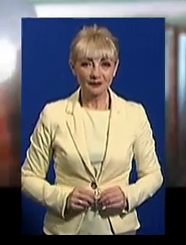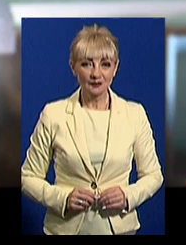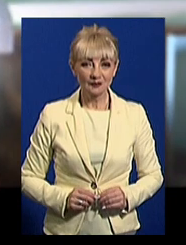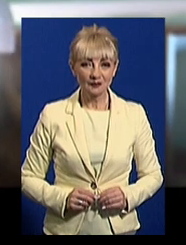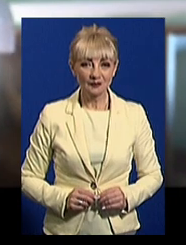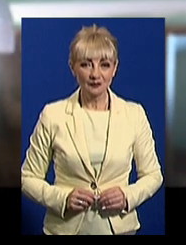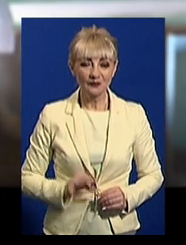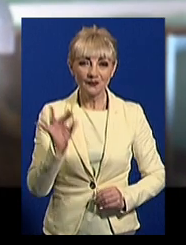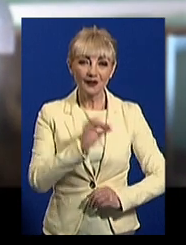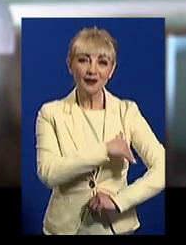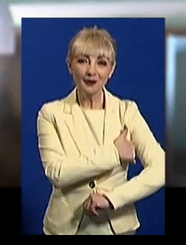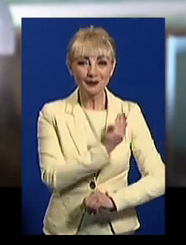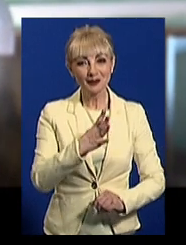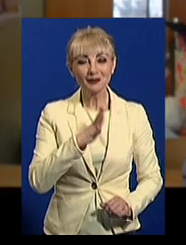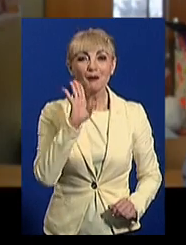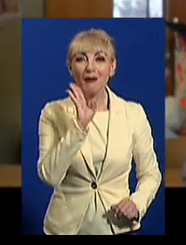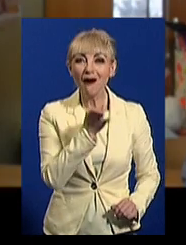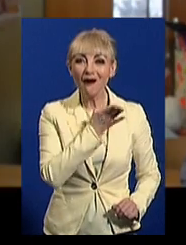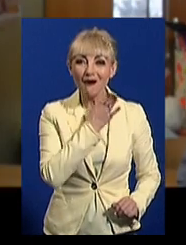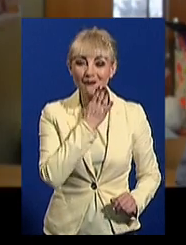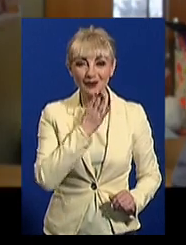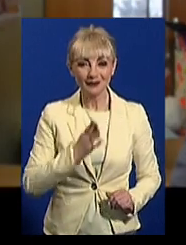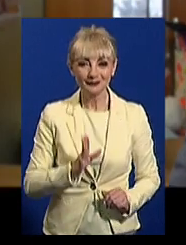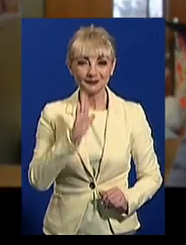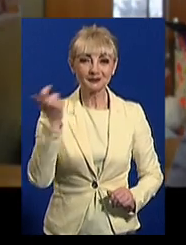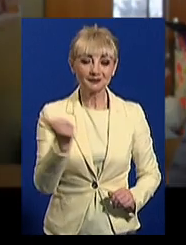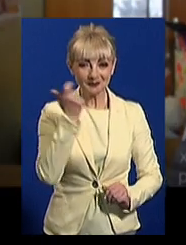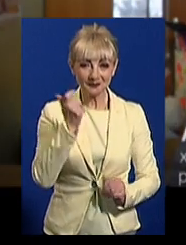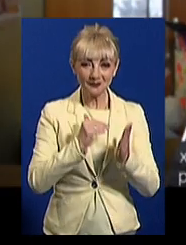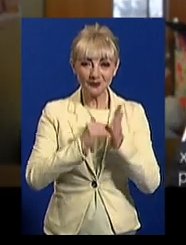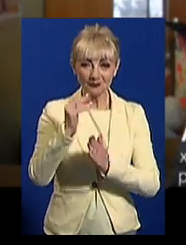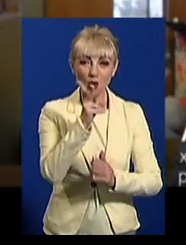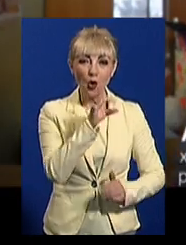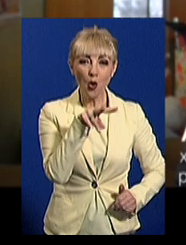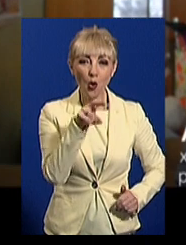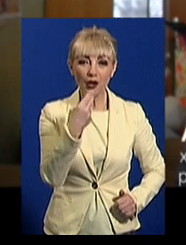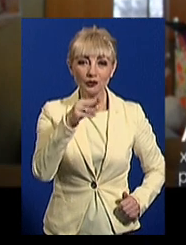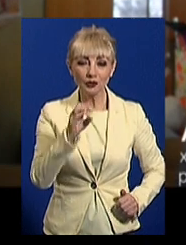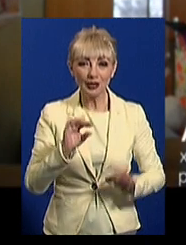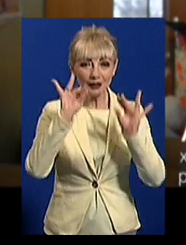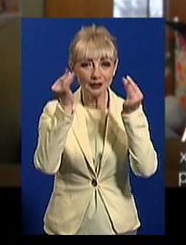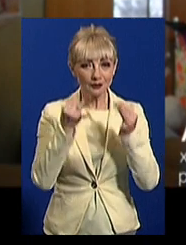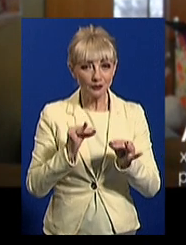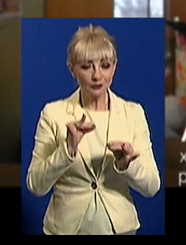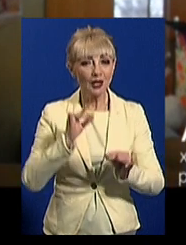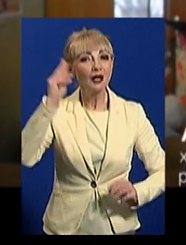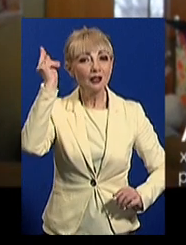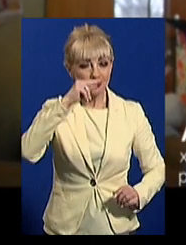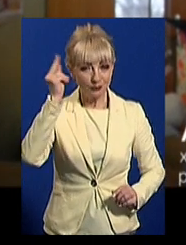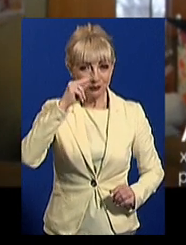І хочеться бути мамою. У Харківському вищому коледжі мистецтву навчаються